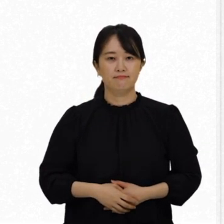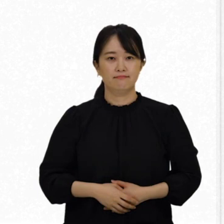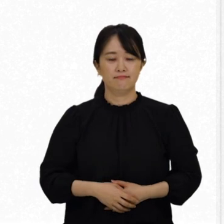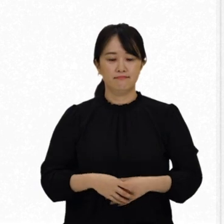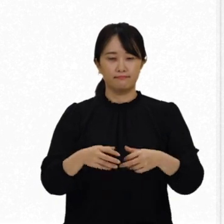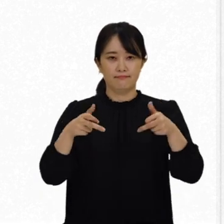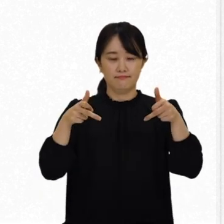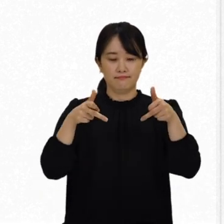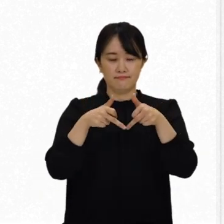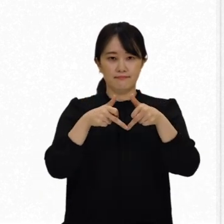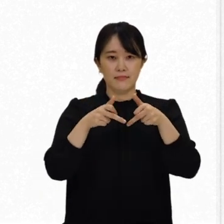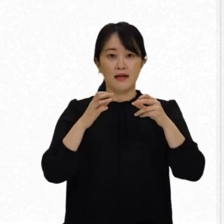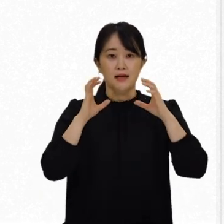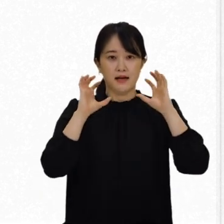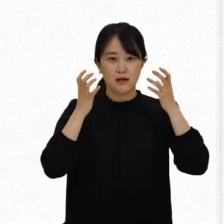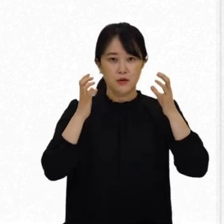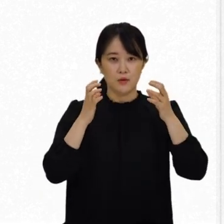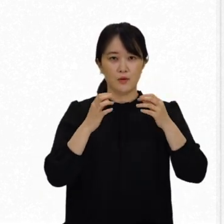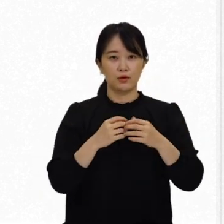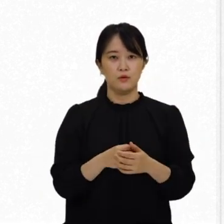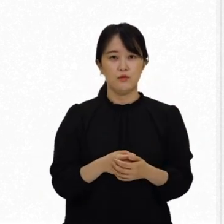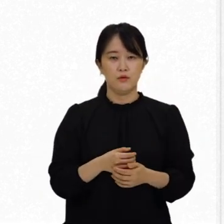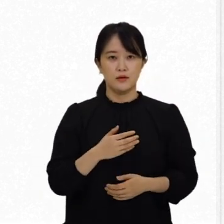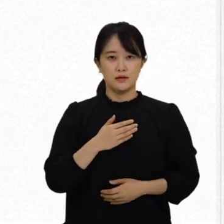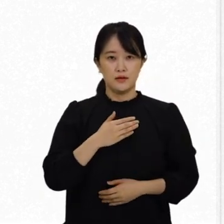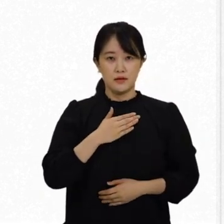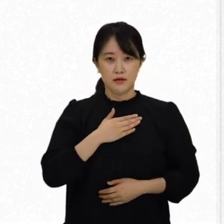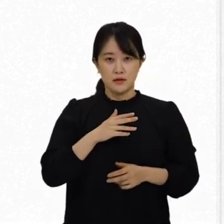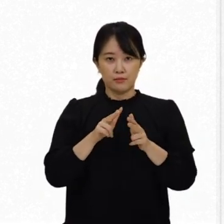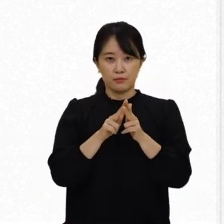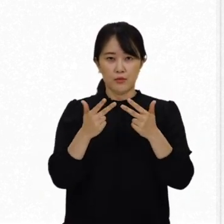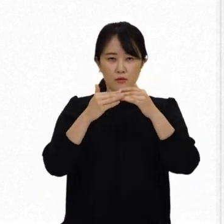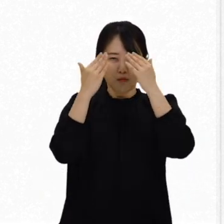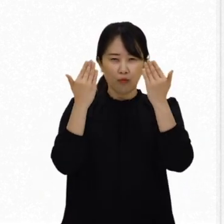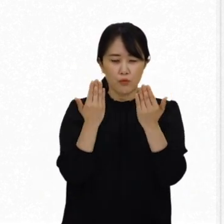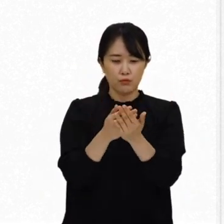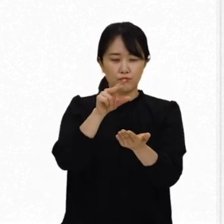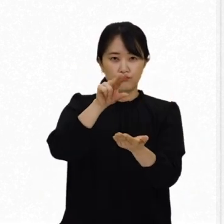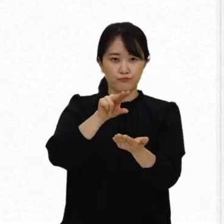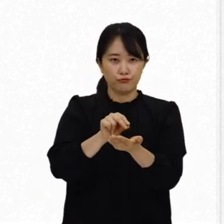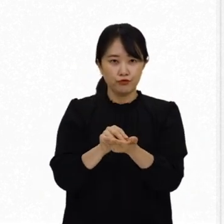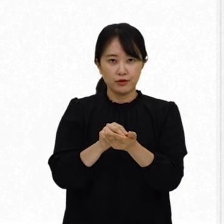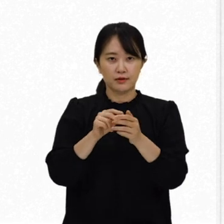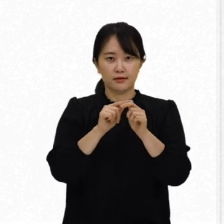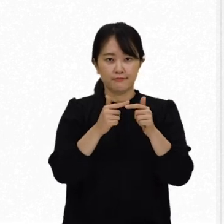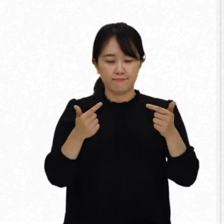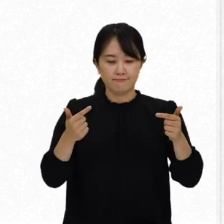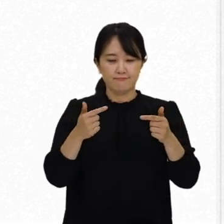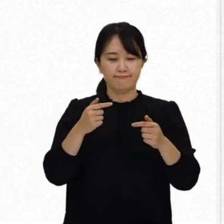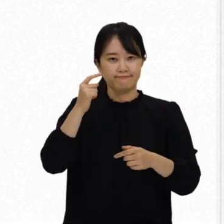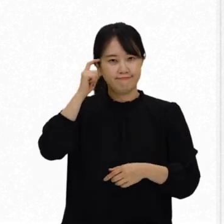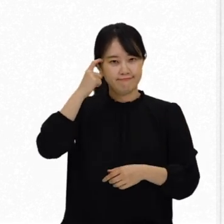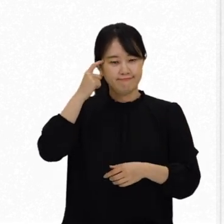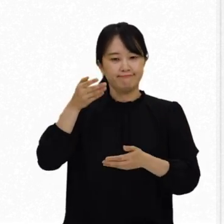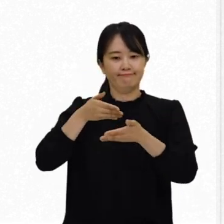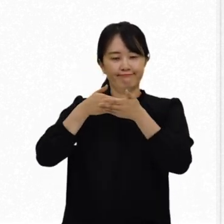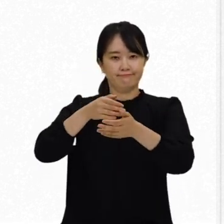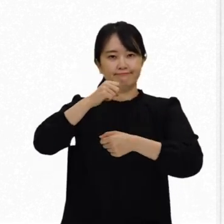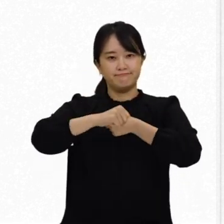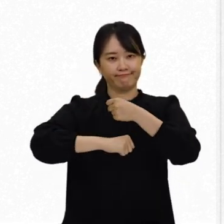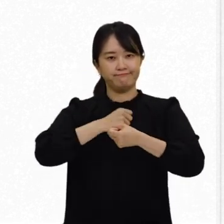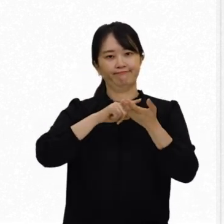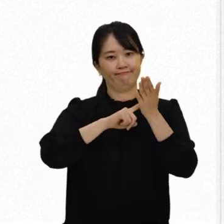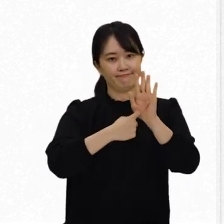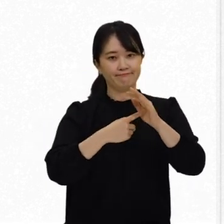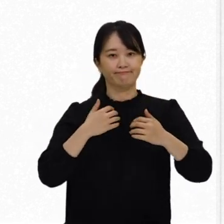장애아동들이 자신에게 영향을 미치는 모든 문제들에 대해 자신의 견해를 자유롭게 표현할 권리와